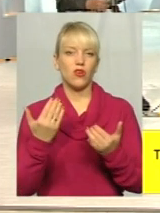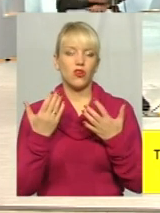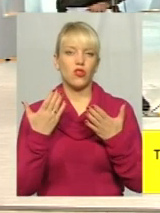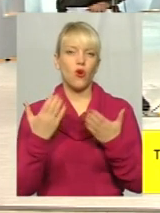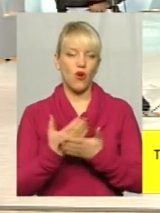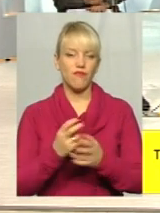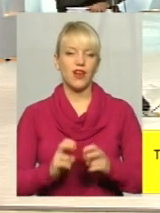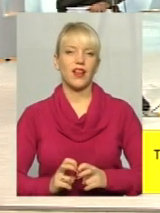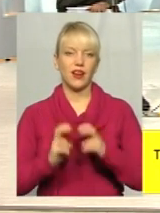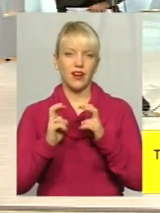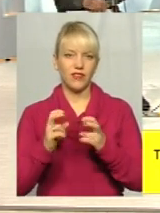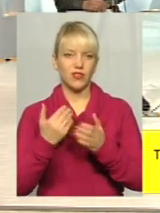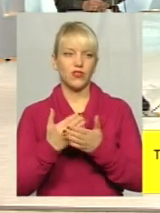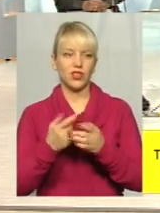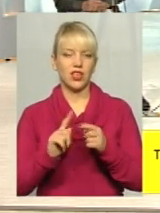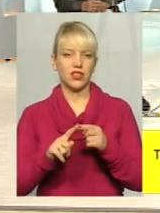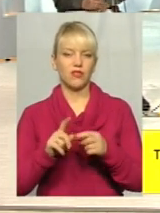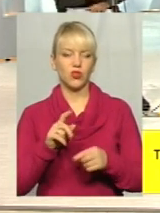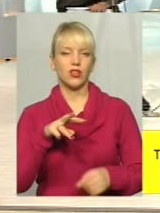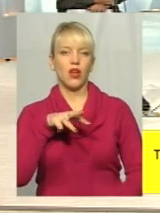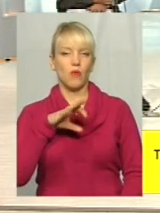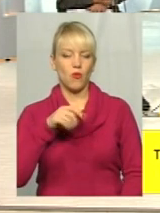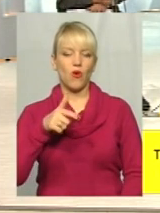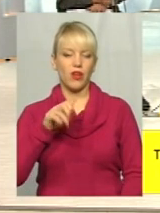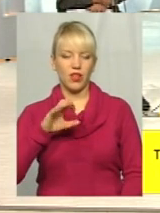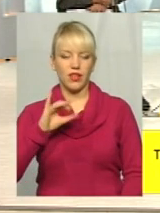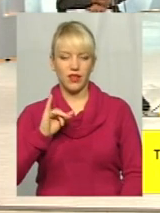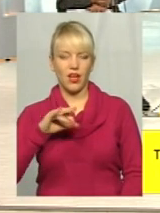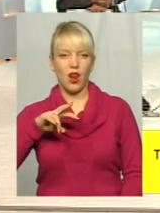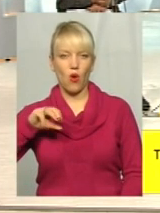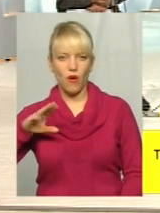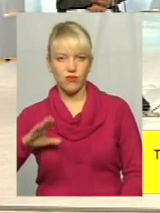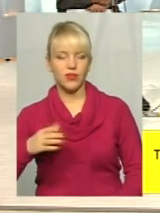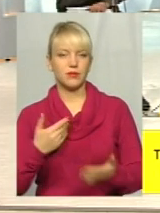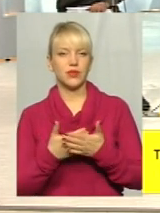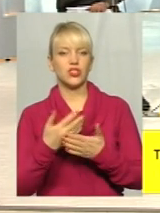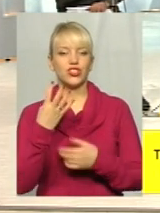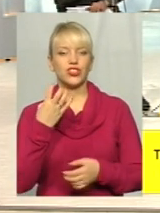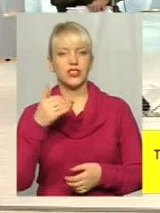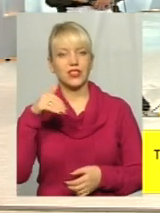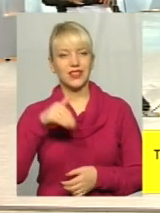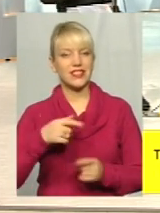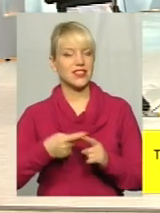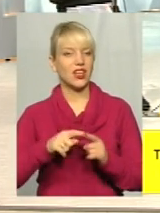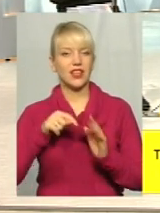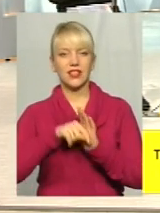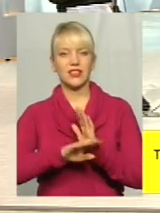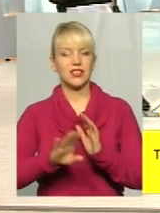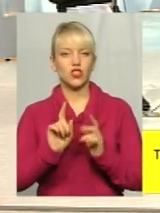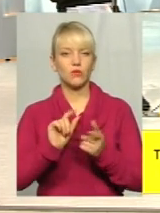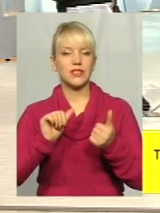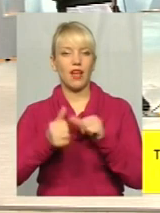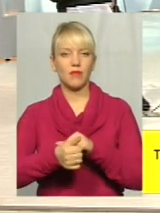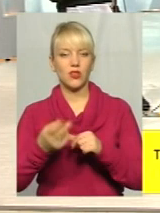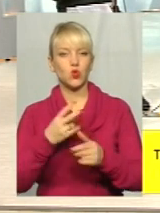производства, Могильов, фірма Карат, порядки 400 тисяч. Але це не говорить, що, щоб замінити,